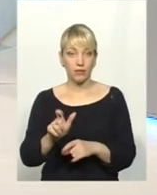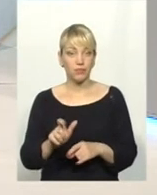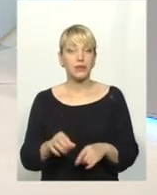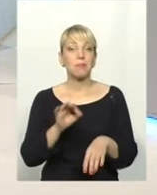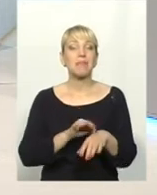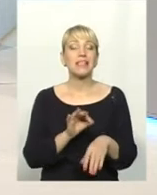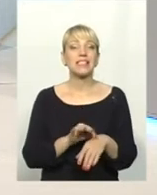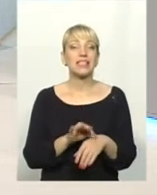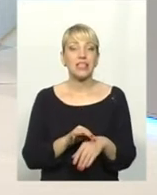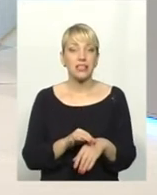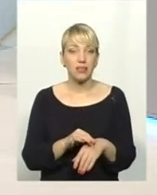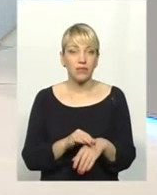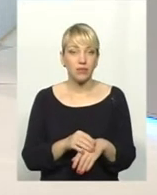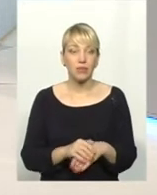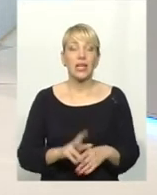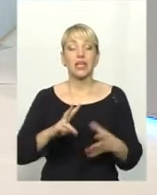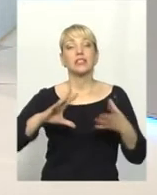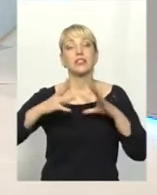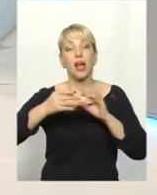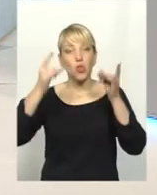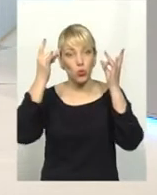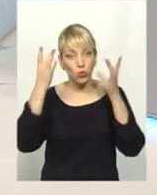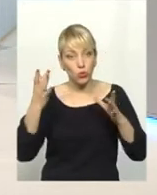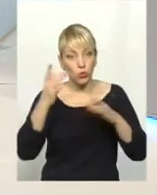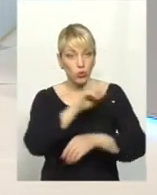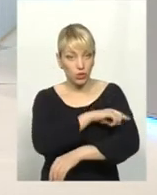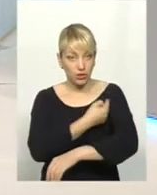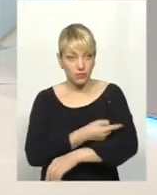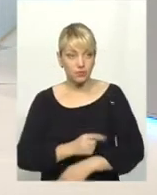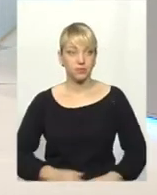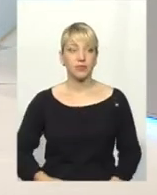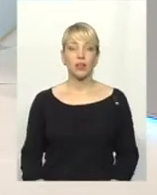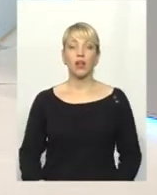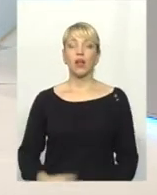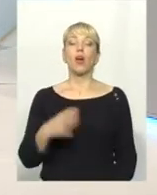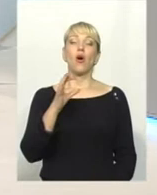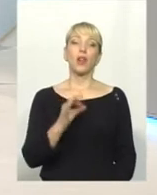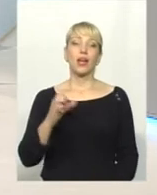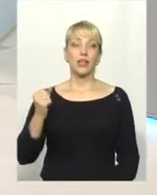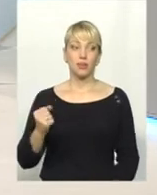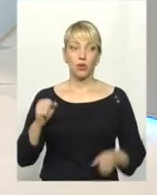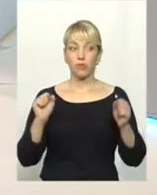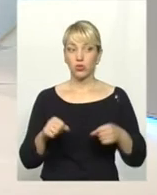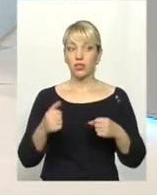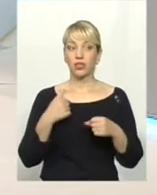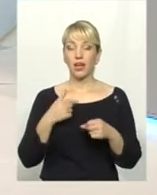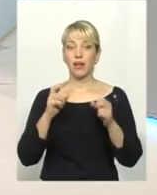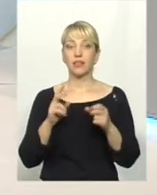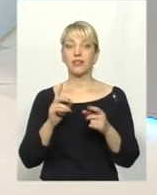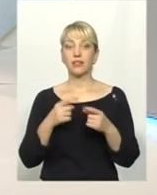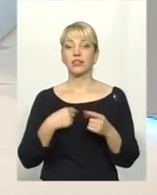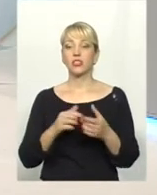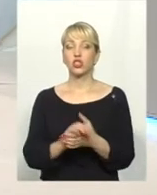загального і санітарного культури. Олежа Анатолійович, можливо, я і солідарна з